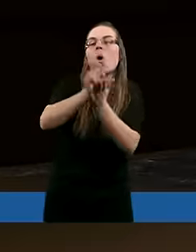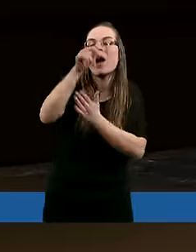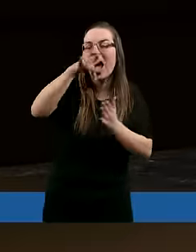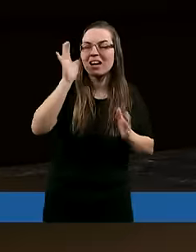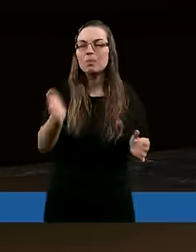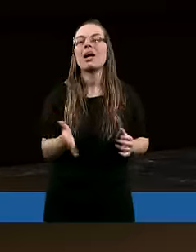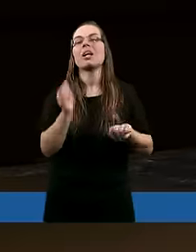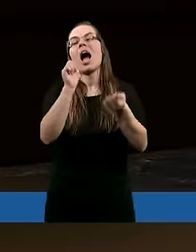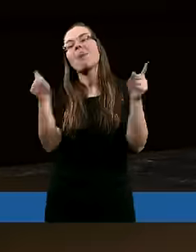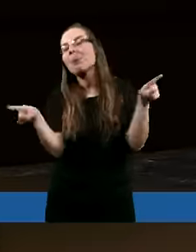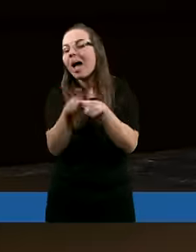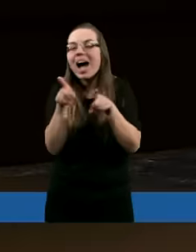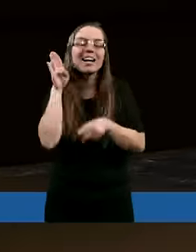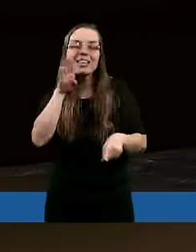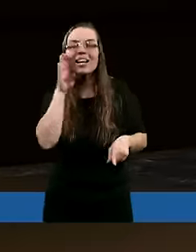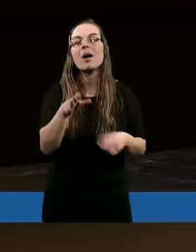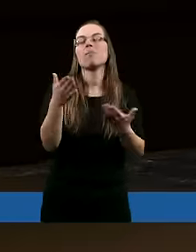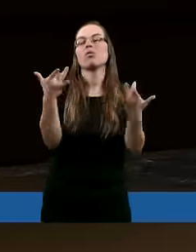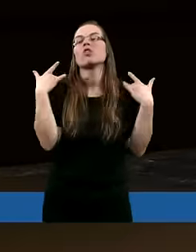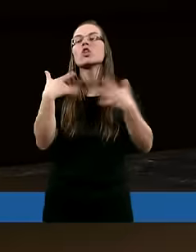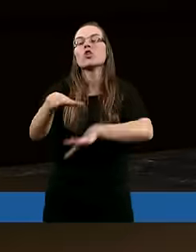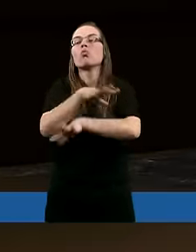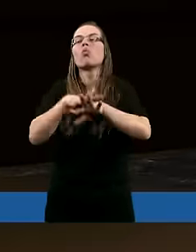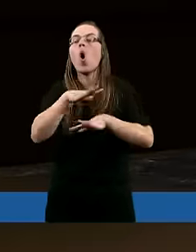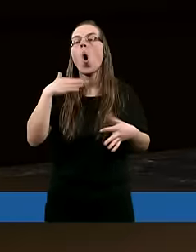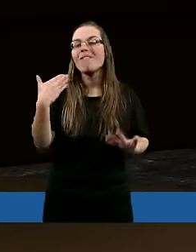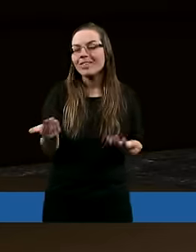i tak samo w życiu duchowym.